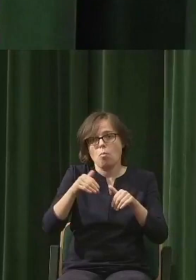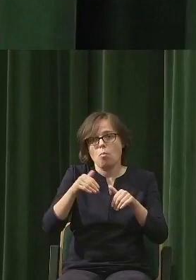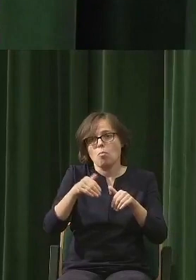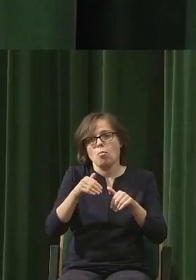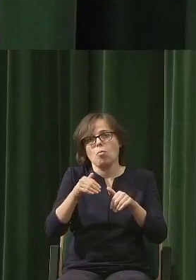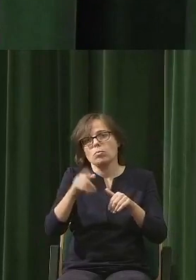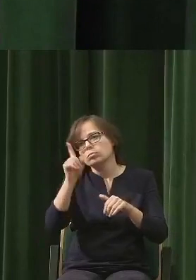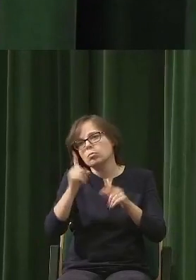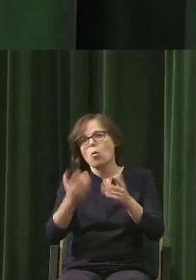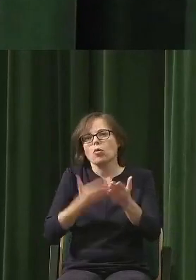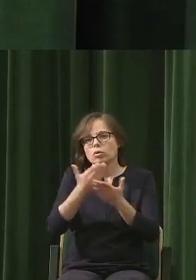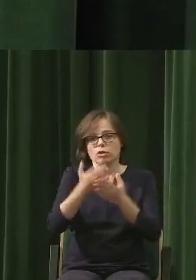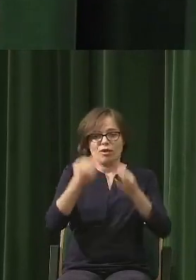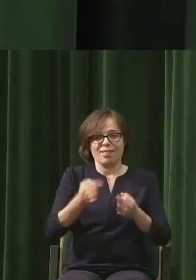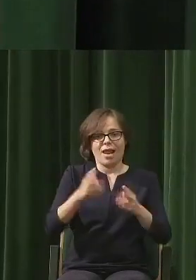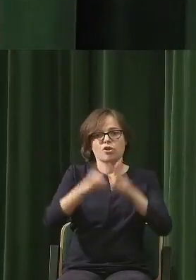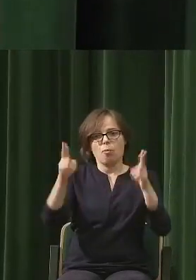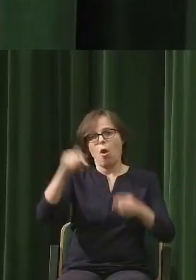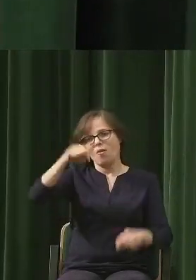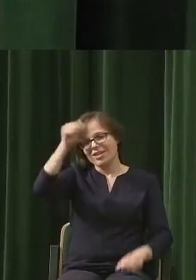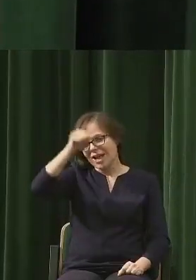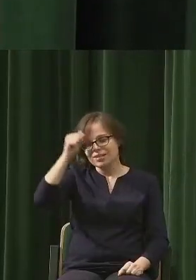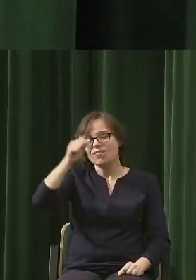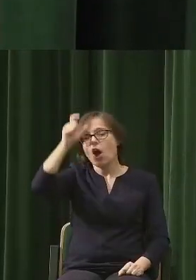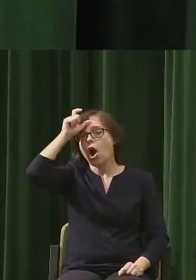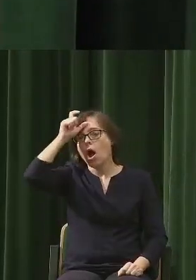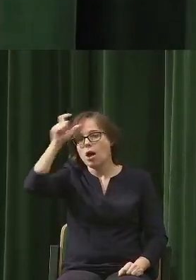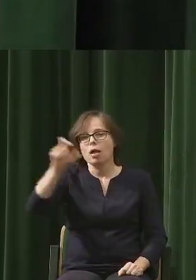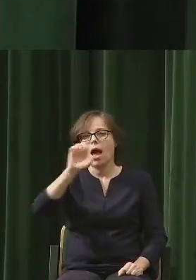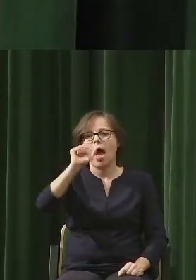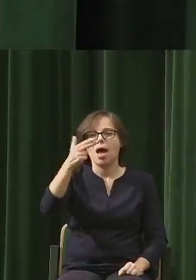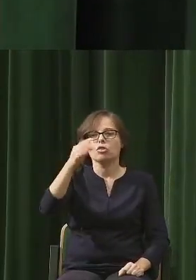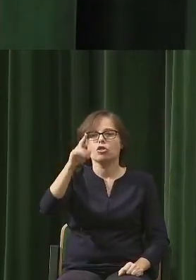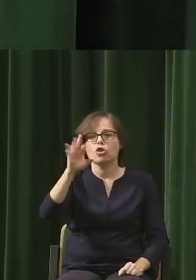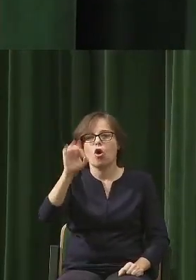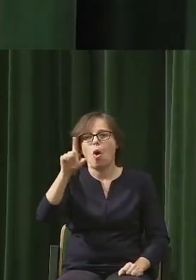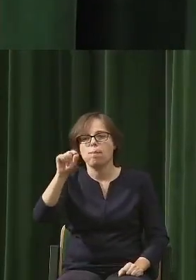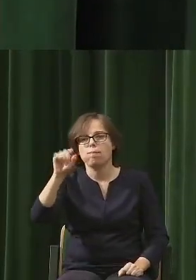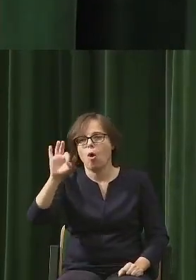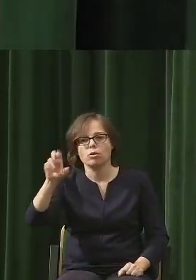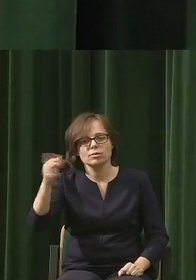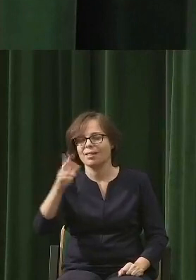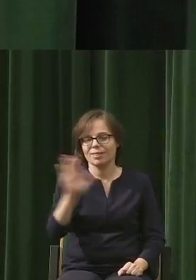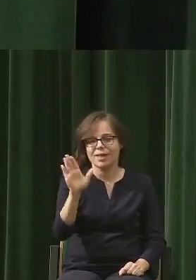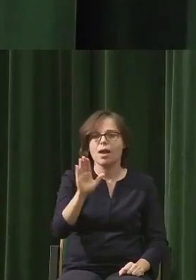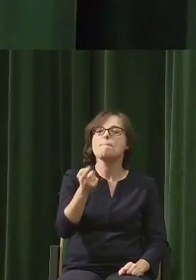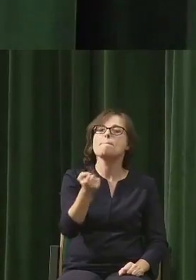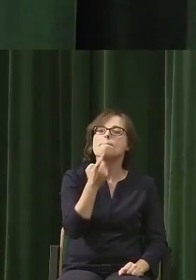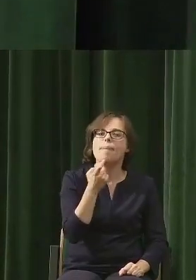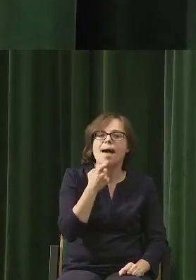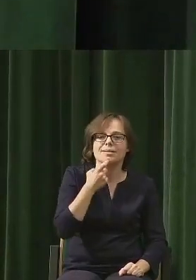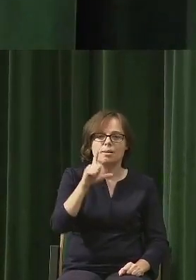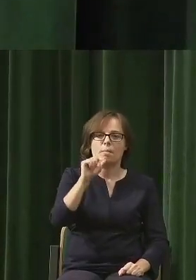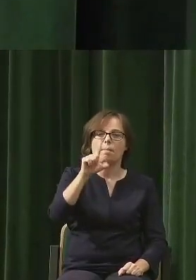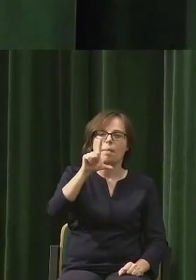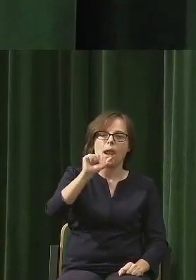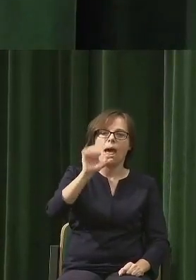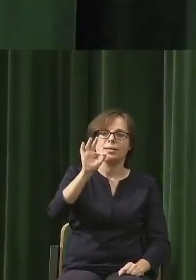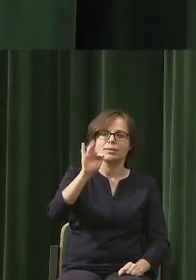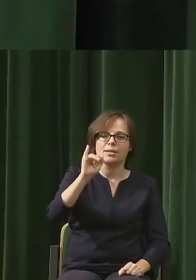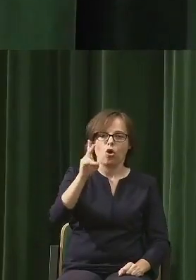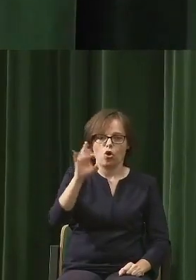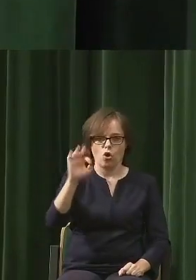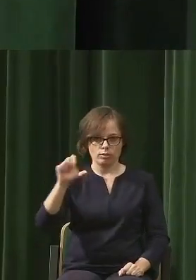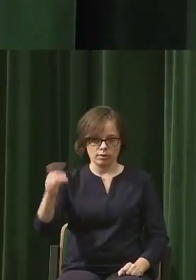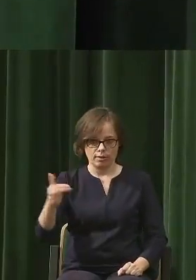plastikocenem, kiedy widzimy, co się dzieje i tak dalej. No właśnie, ale z